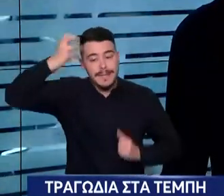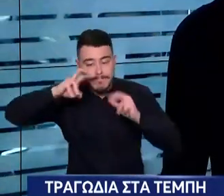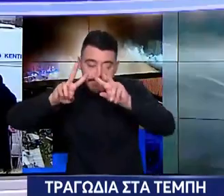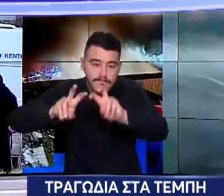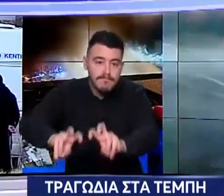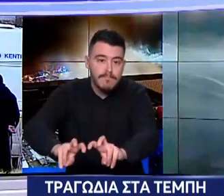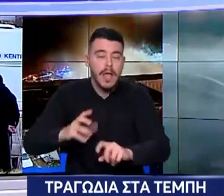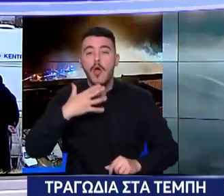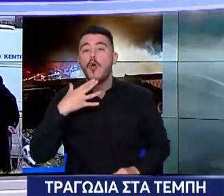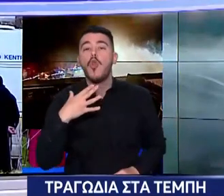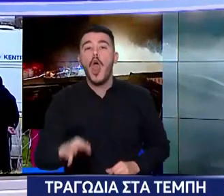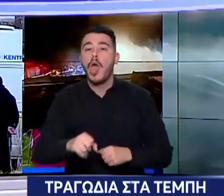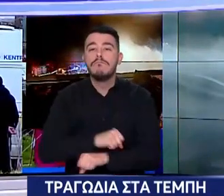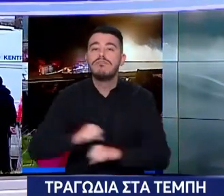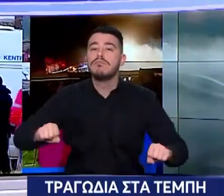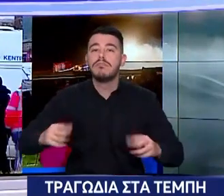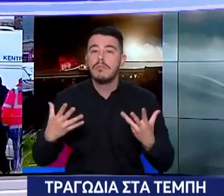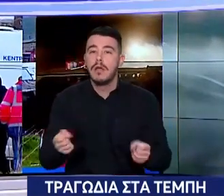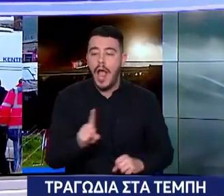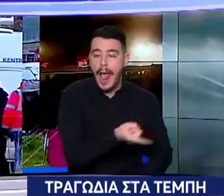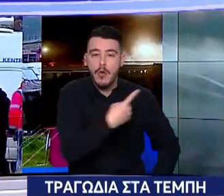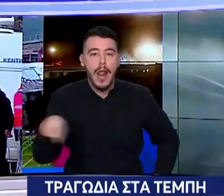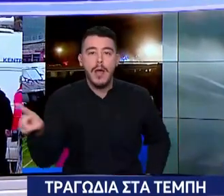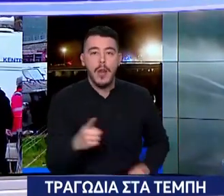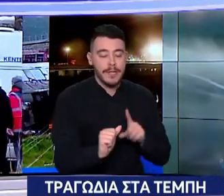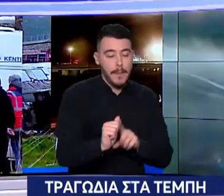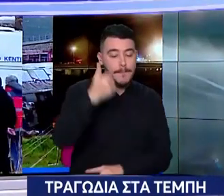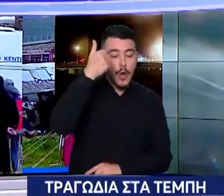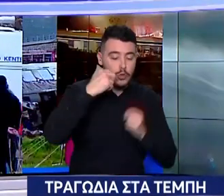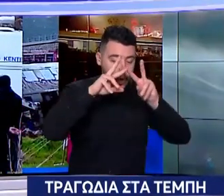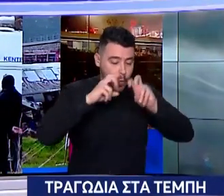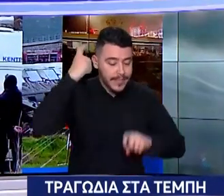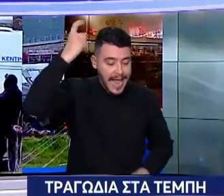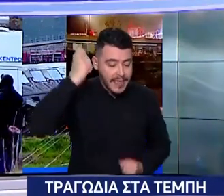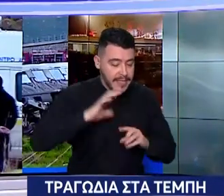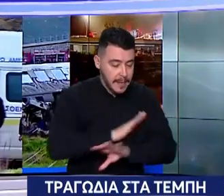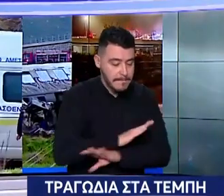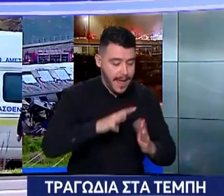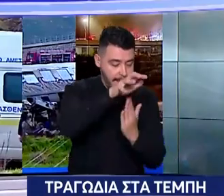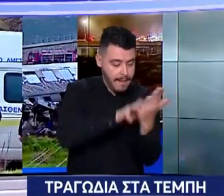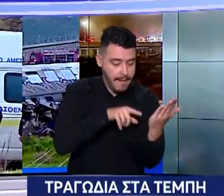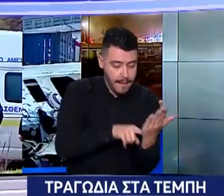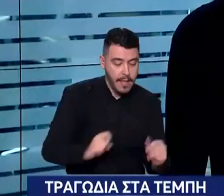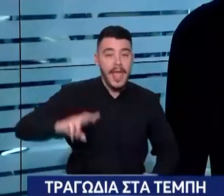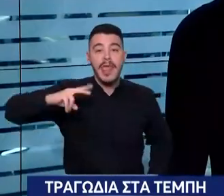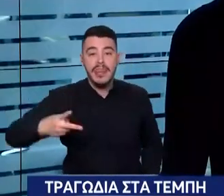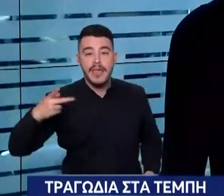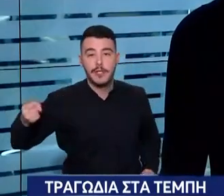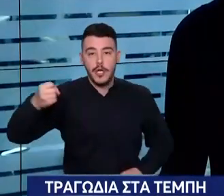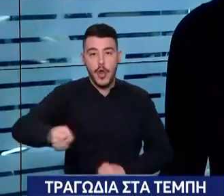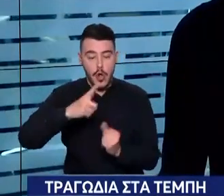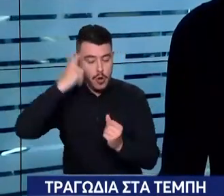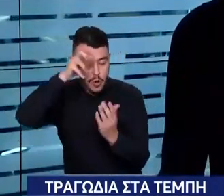αντικρουόμενα συμπεράσματα και από την πρώτη πραγματογνώμοσύνη που έγινε κατόπιν εντολής του και από αυτά τα συμπεράσματα που βγάζει ο